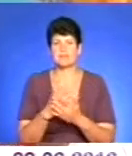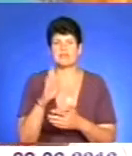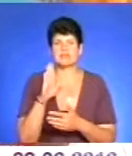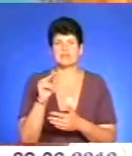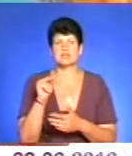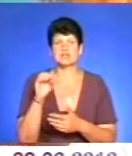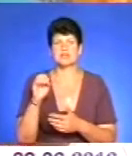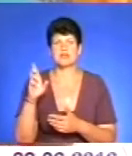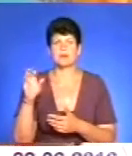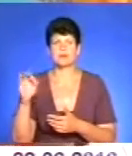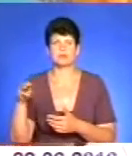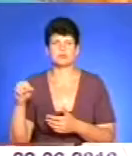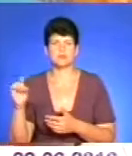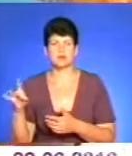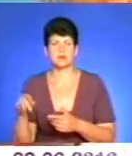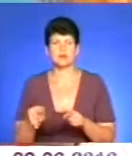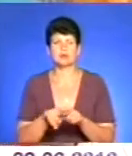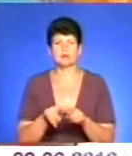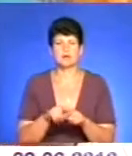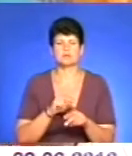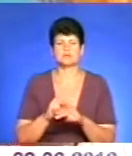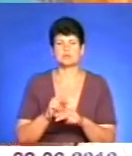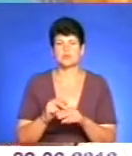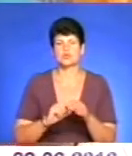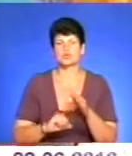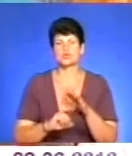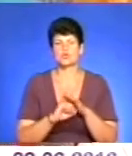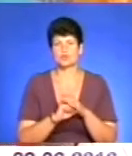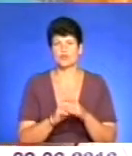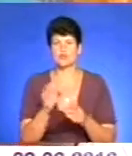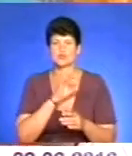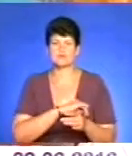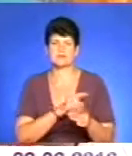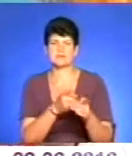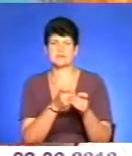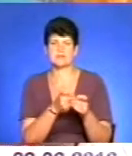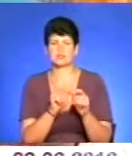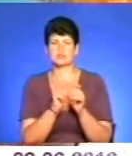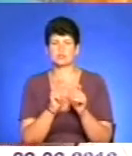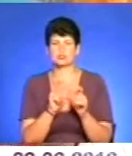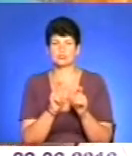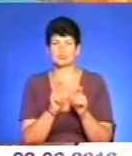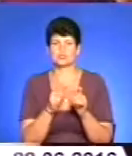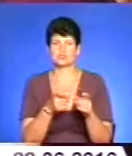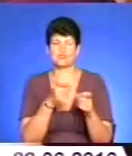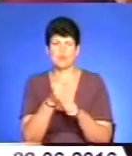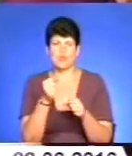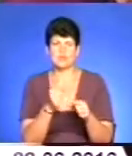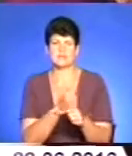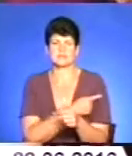Чобутар. А також вишкіл з основ користування стрілецької зброї та тактичної медицини. І турнір по пейнболу.